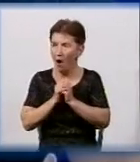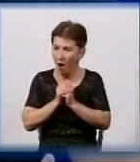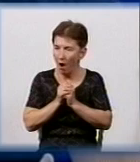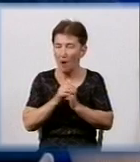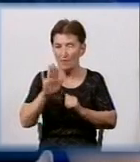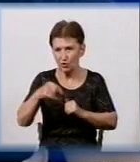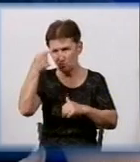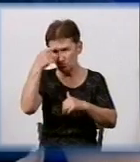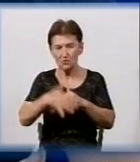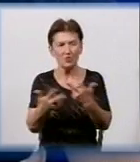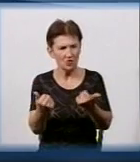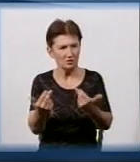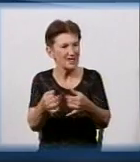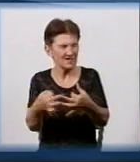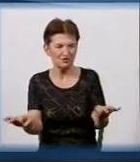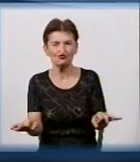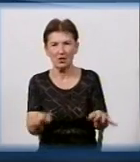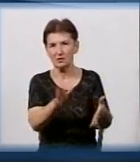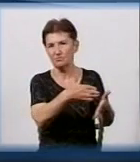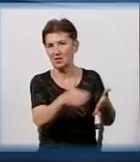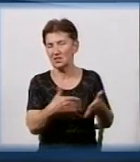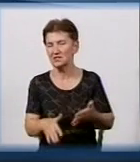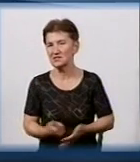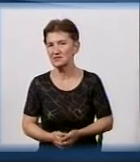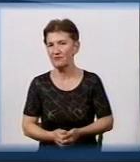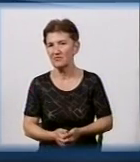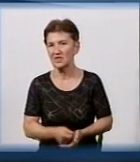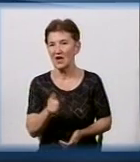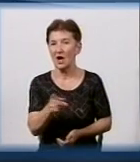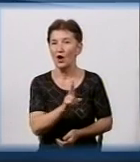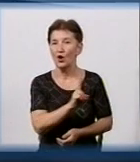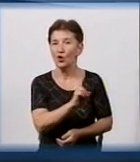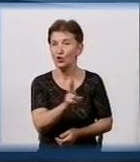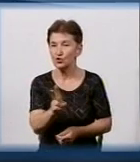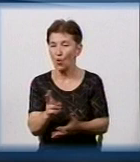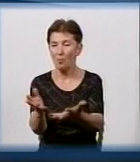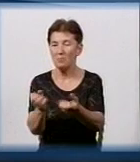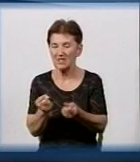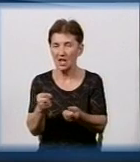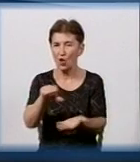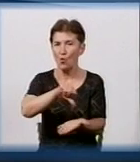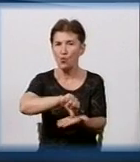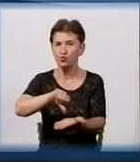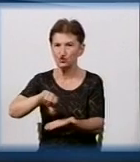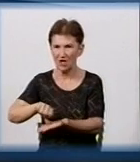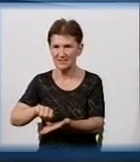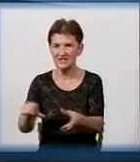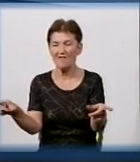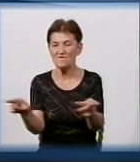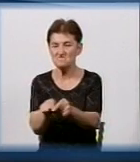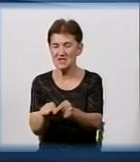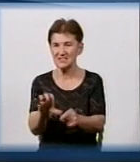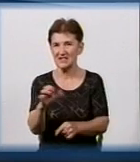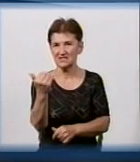розрішують, щоб ми закрашували. Хто взяв участь у акції «Разум з вами», я назвав кілька організацій, ти не менше.